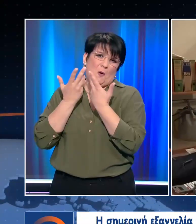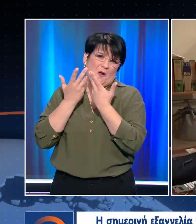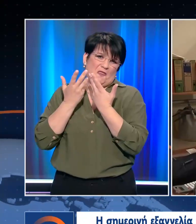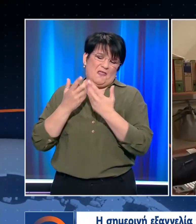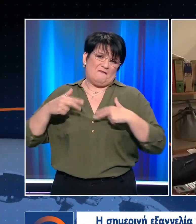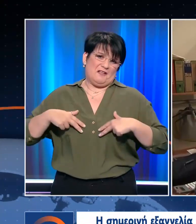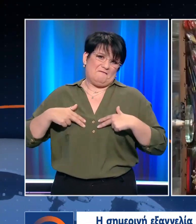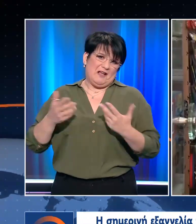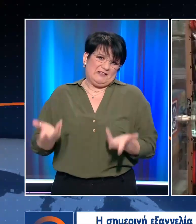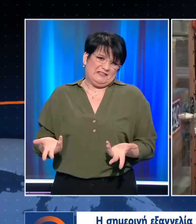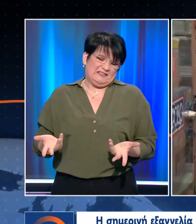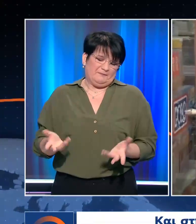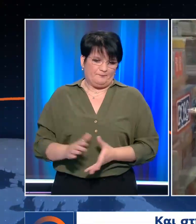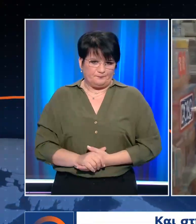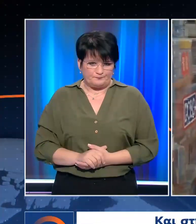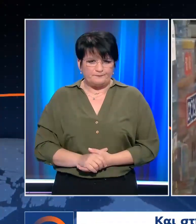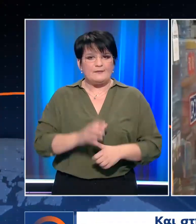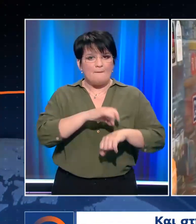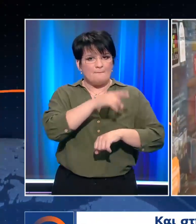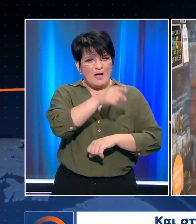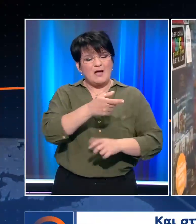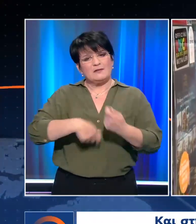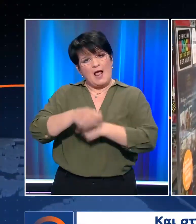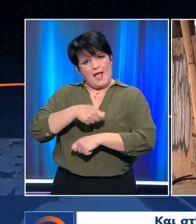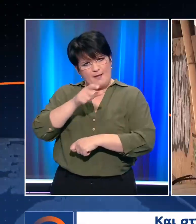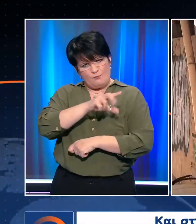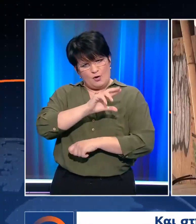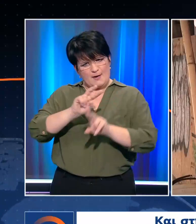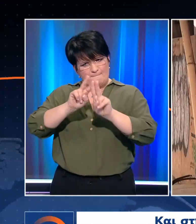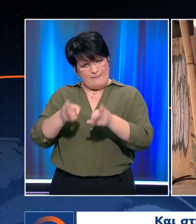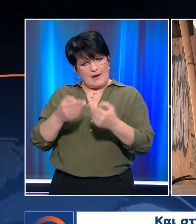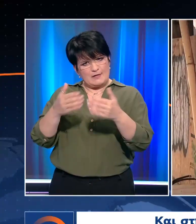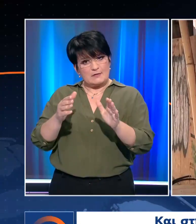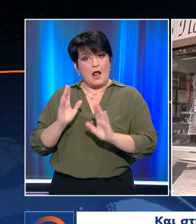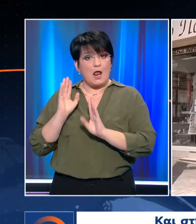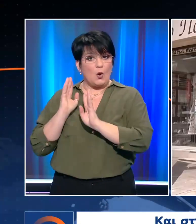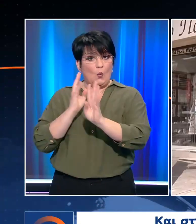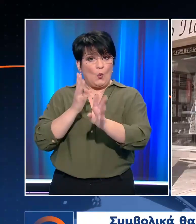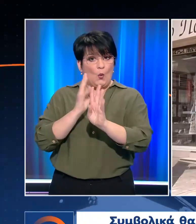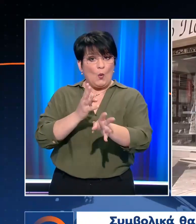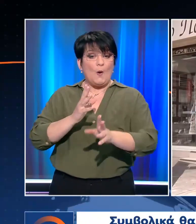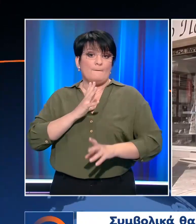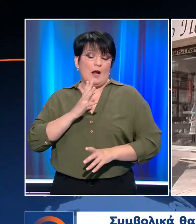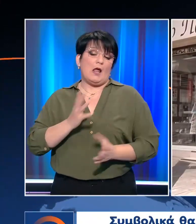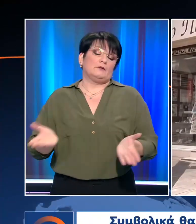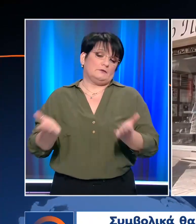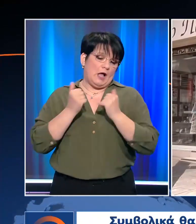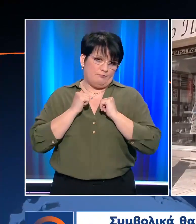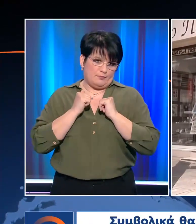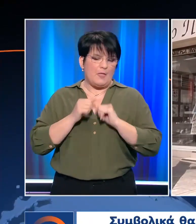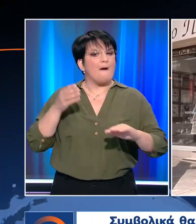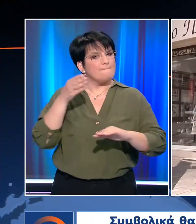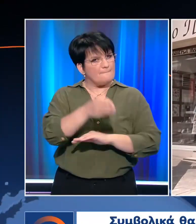εμπορικό κόσμο της Πάτρας. Και στην Πάτρα οι έμποροι άνοιξαν τα καταστήματά τους χωρίς να δέχονται πελάτες. Συμβολικά θα είμαστε μέσα στο κατάστημα,